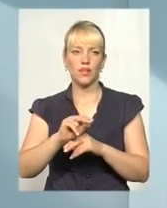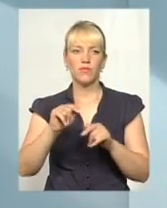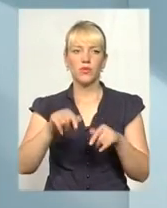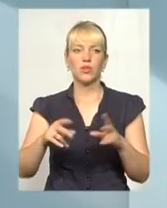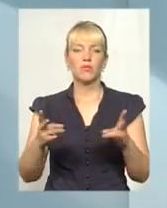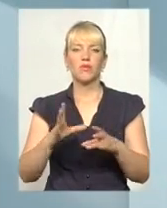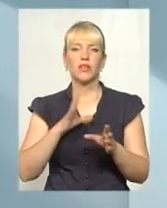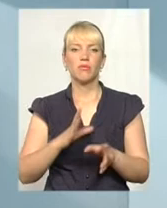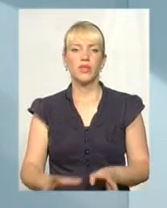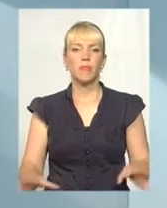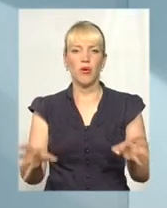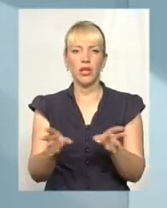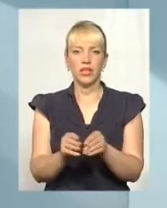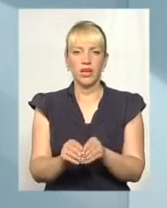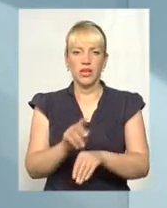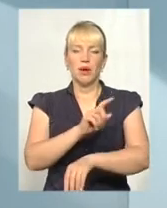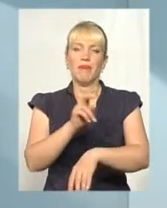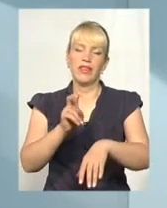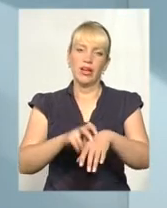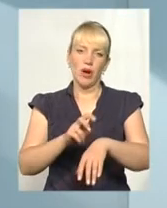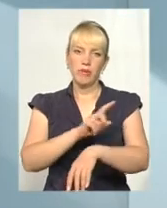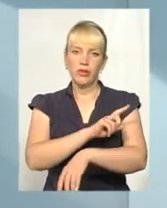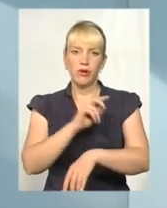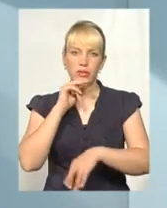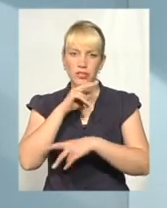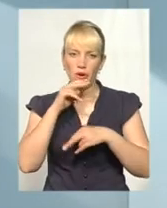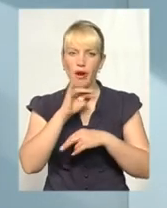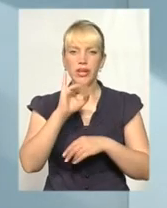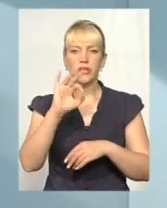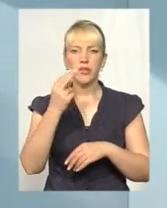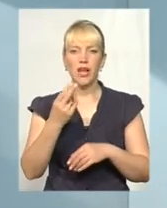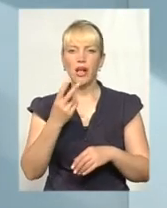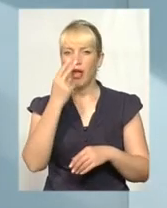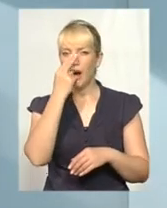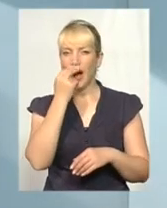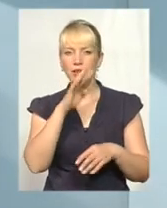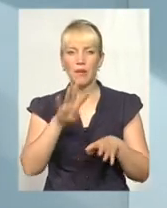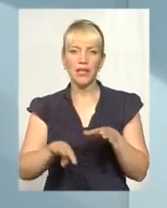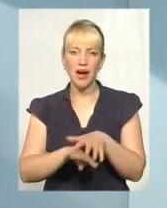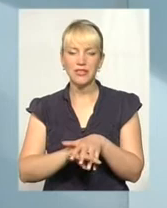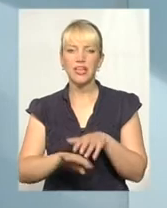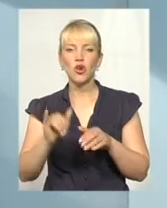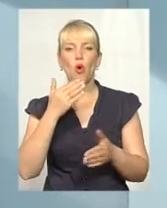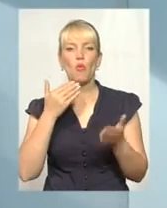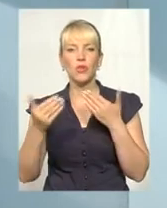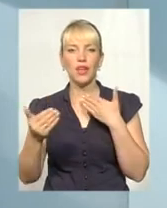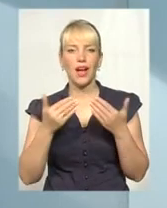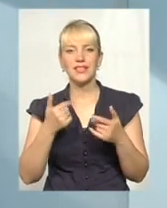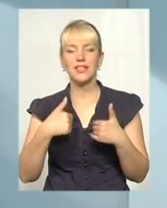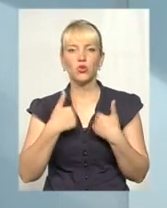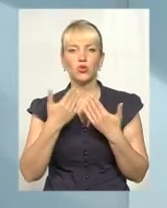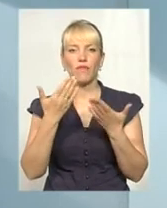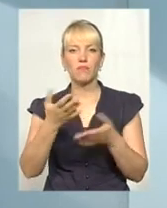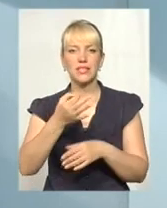повинно бути поєднання медикаментозного лікування і соціальної адаптації і комунікації. Хочу вам